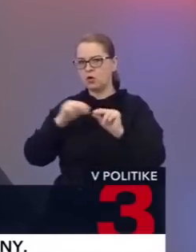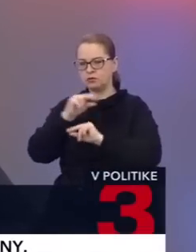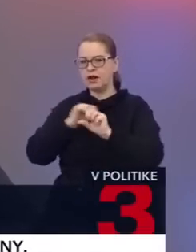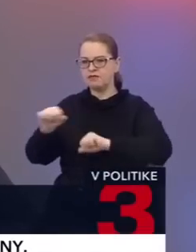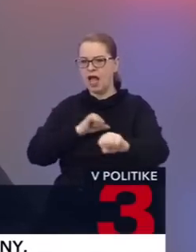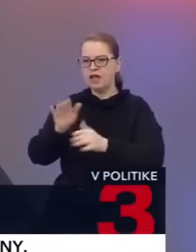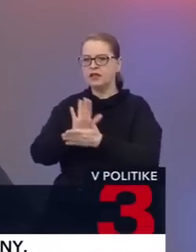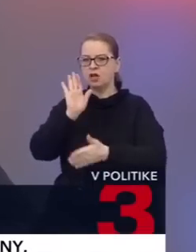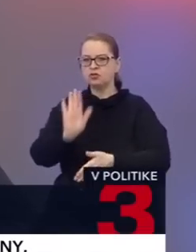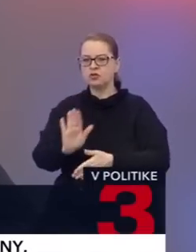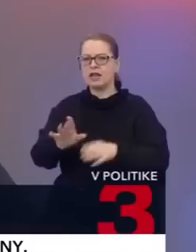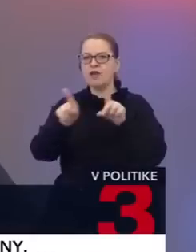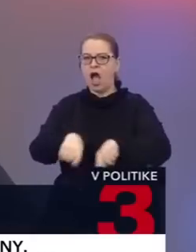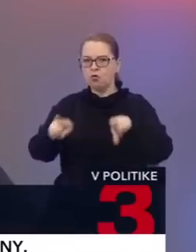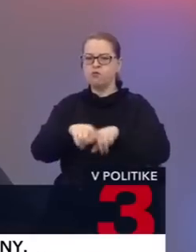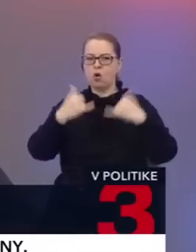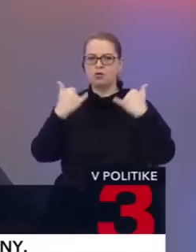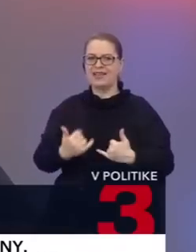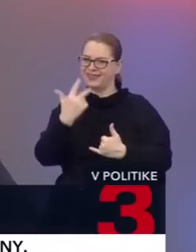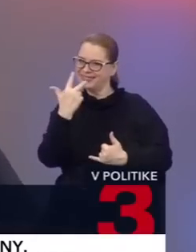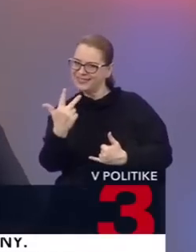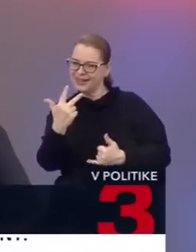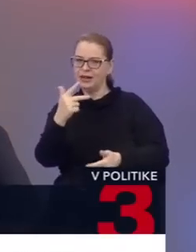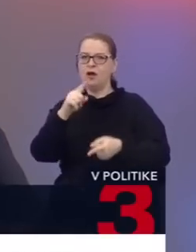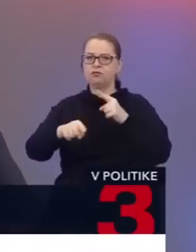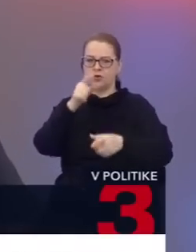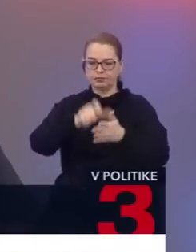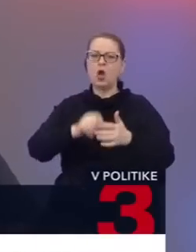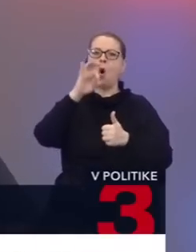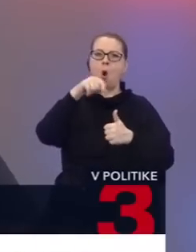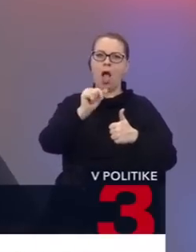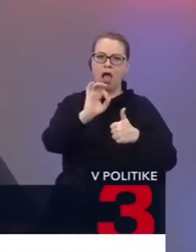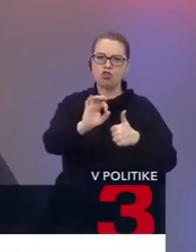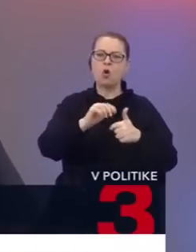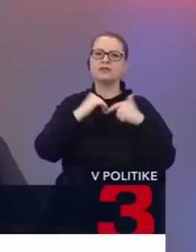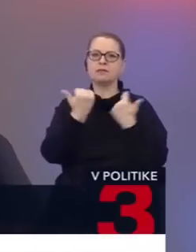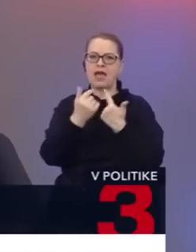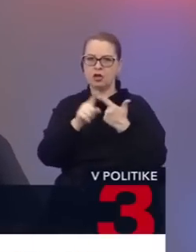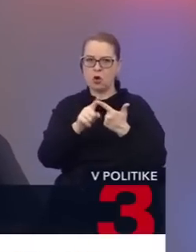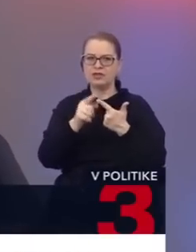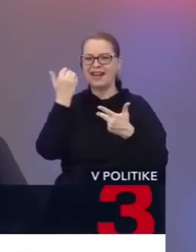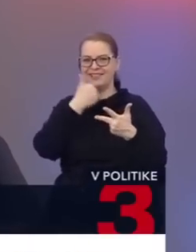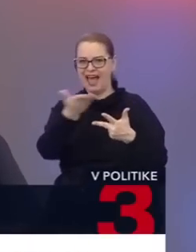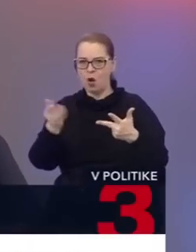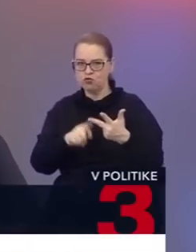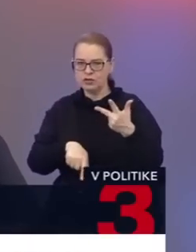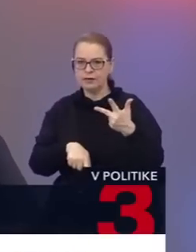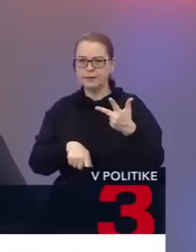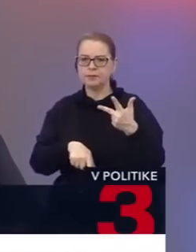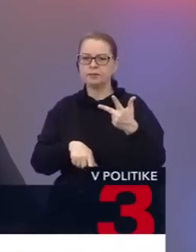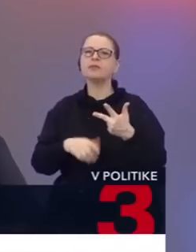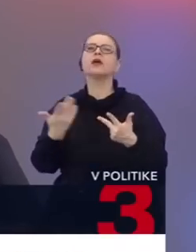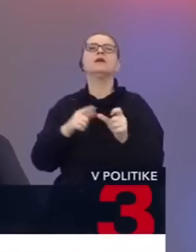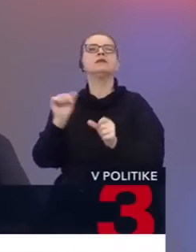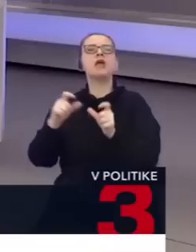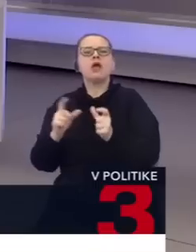vláda zostane na pôdorise súčasných troch strán vládnej koalície. Oľano, sme rodina a za ľudí. Čo bude z